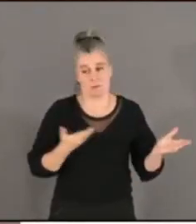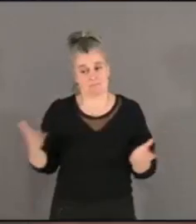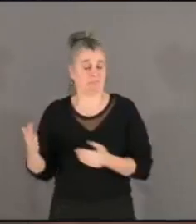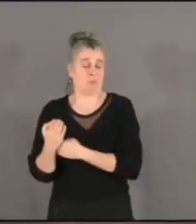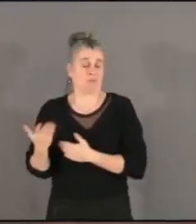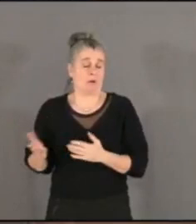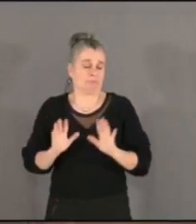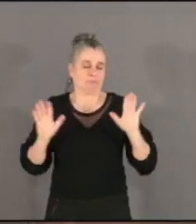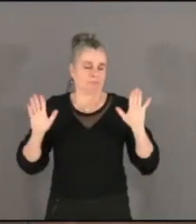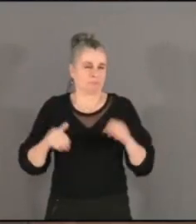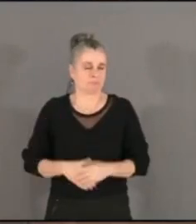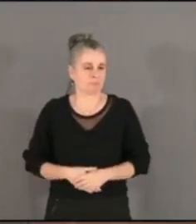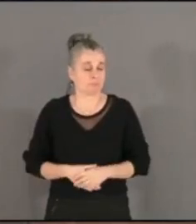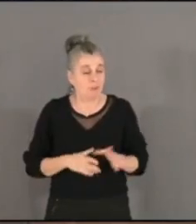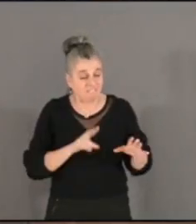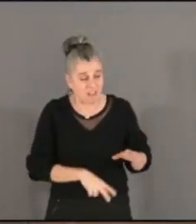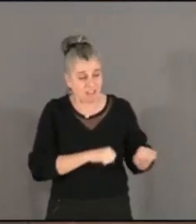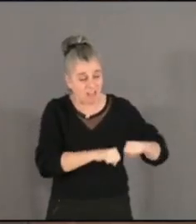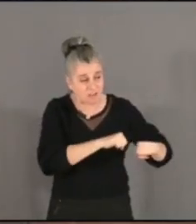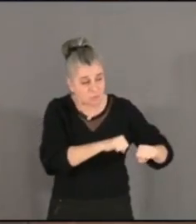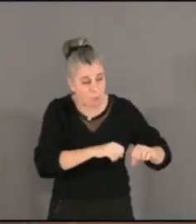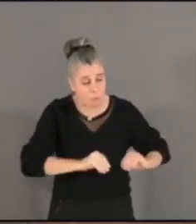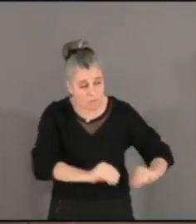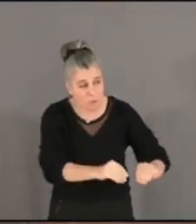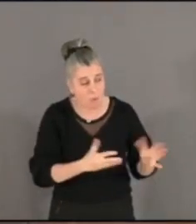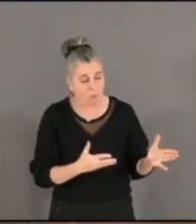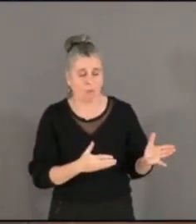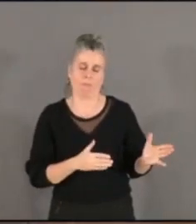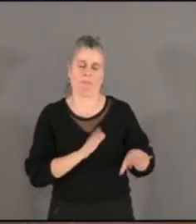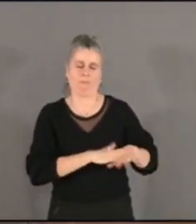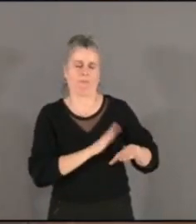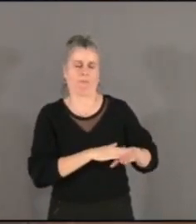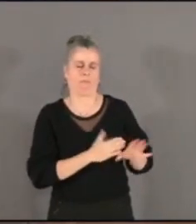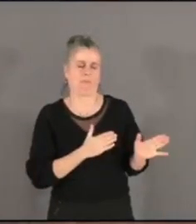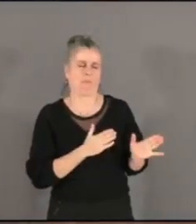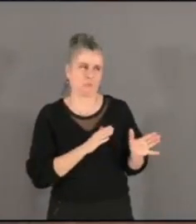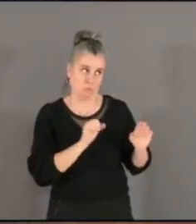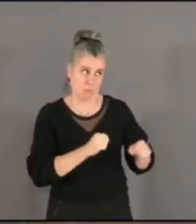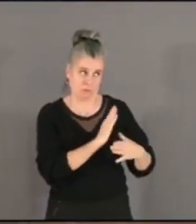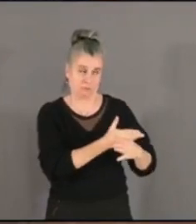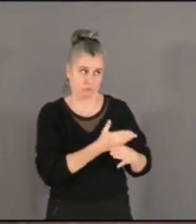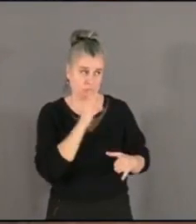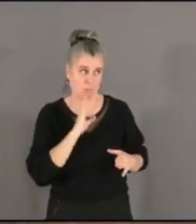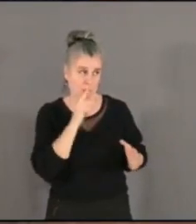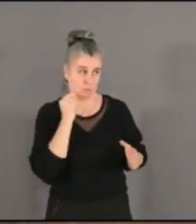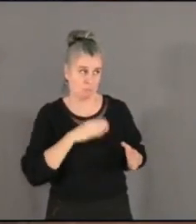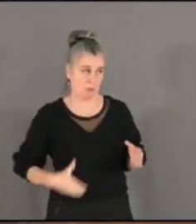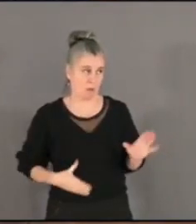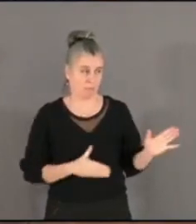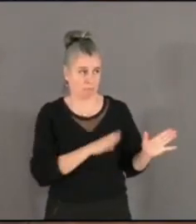vous annoncez. Et permettez-moi, M. le maire, je ne pas vous rappeler à l'ordre, loin de là, mais le fait que vous ayez perdu pied,